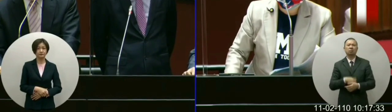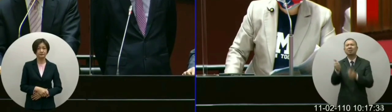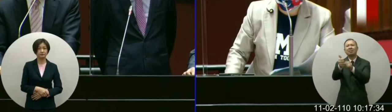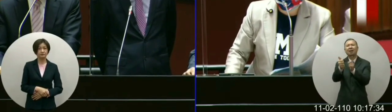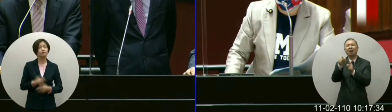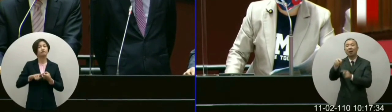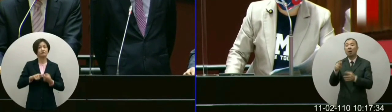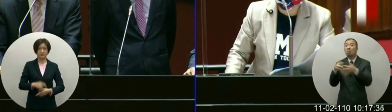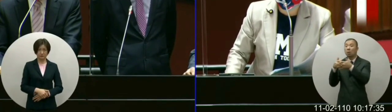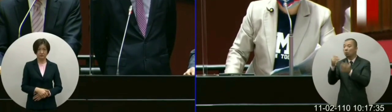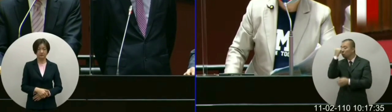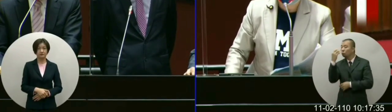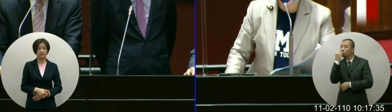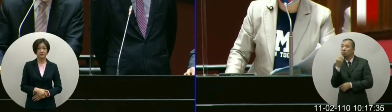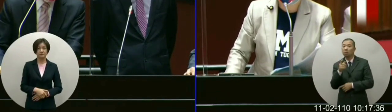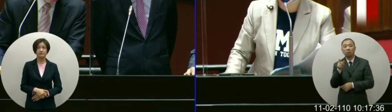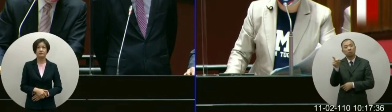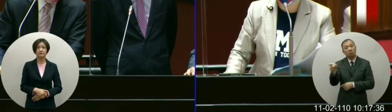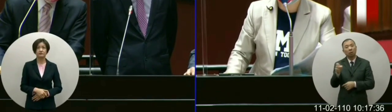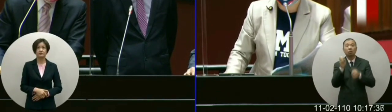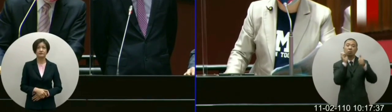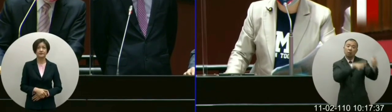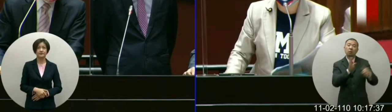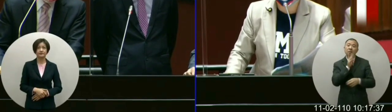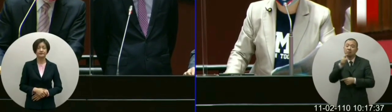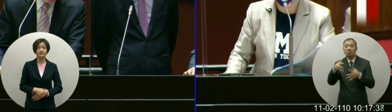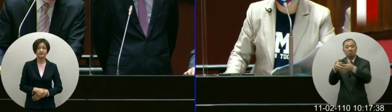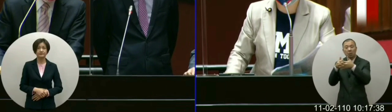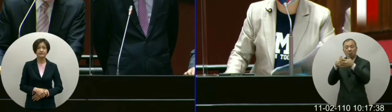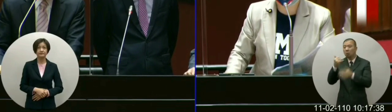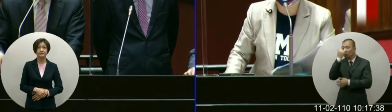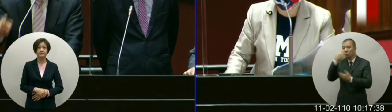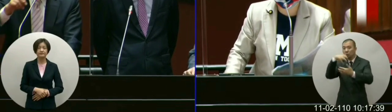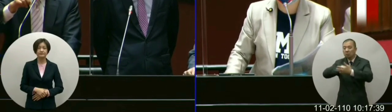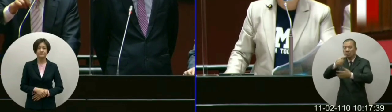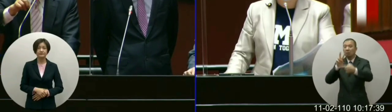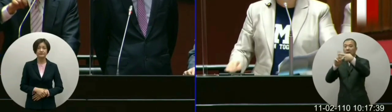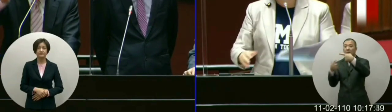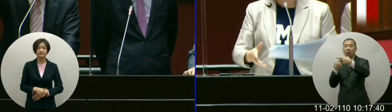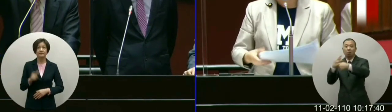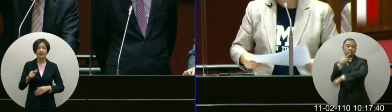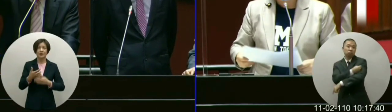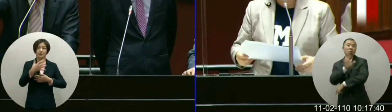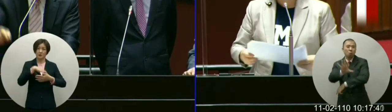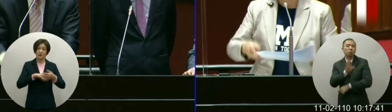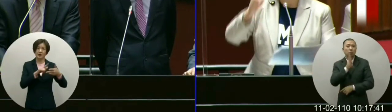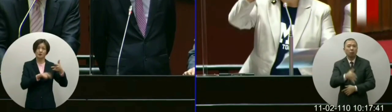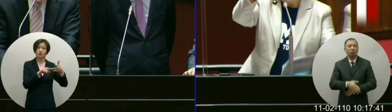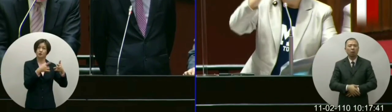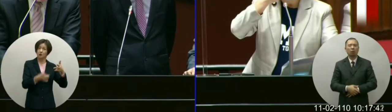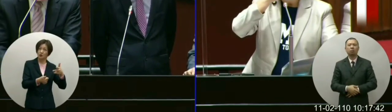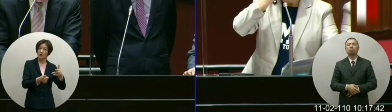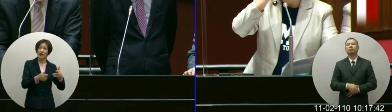国猪肉他有告诉你吃他吃美国的有莱克多巴胺的猪肉吗包括朱立伦在美国